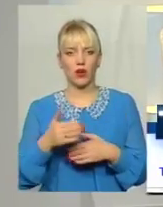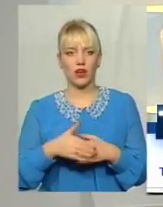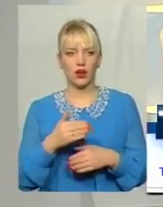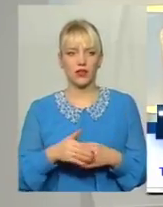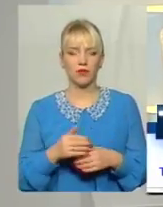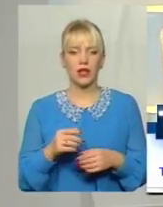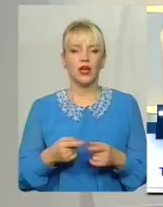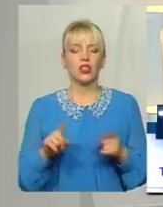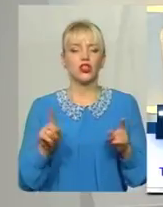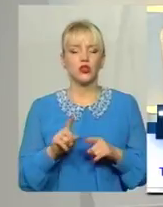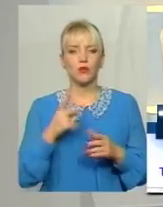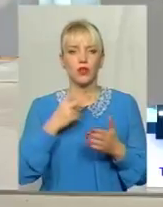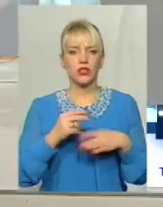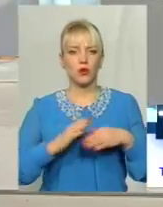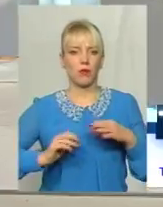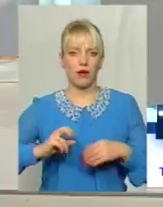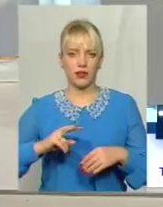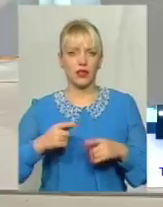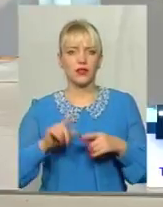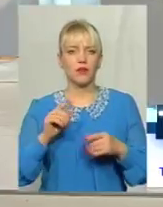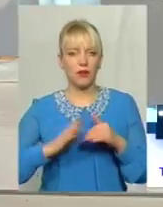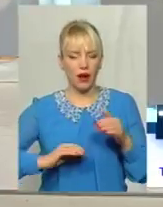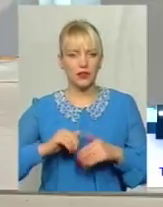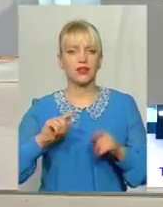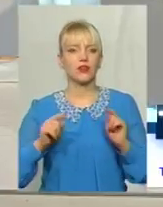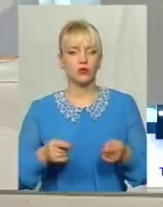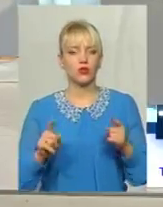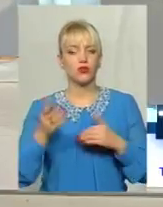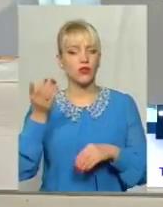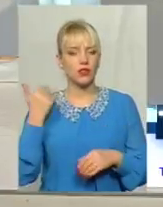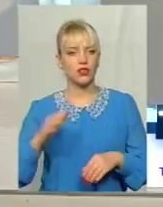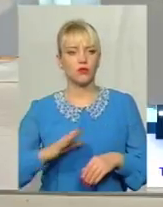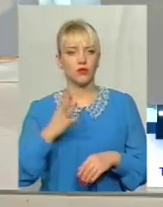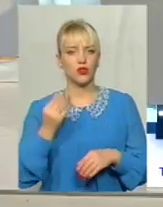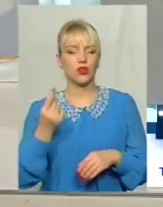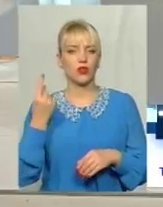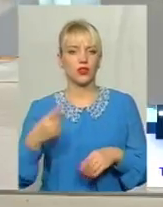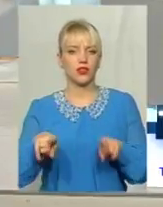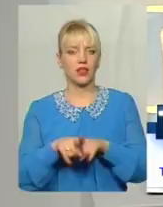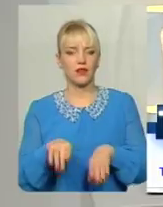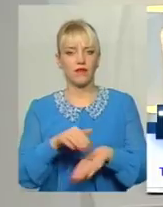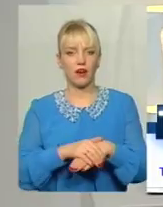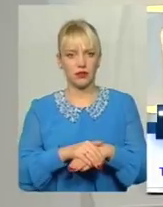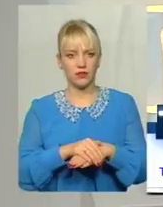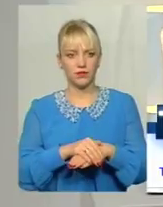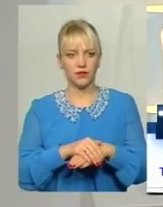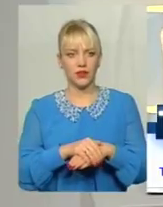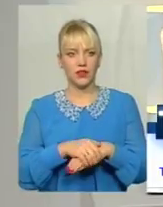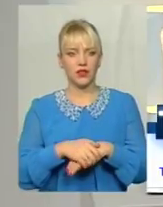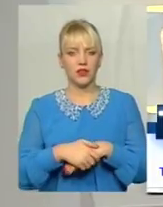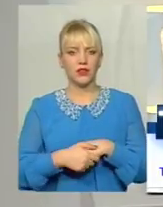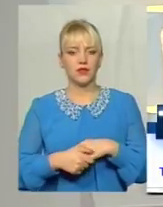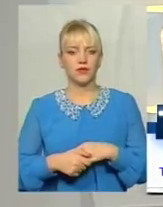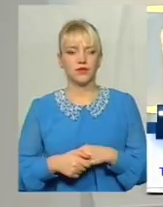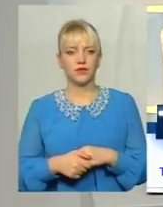метуватцям? Що показує практика? Адже раніше було ще один такий факт, нікуди